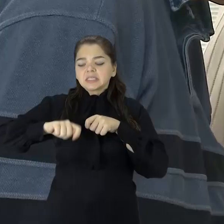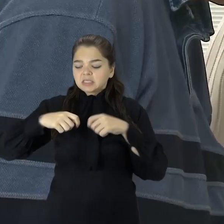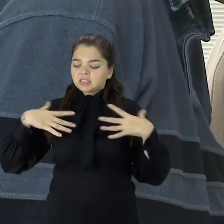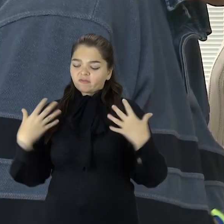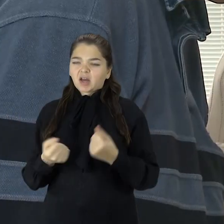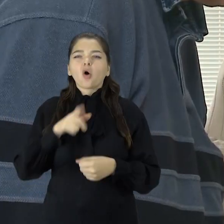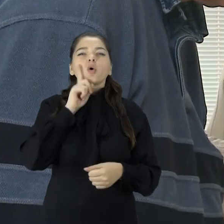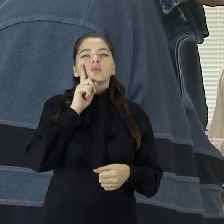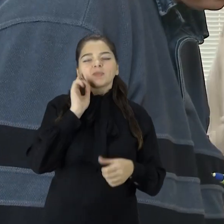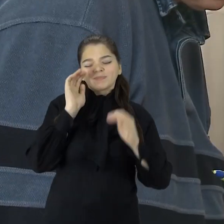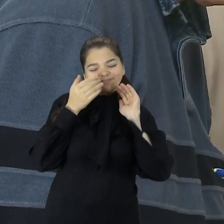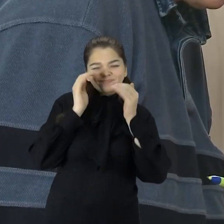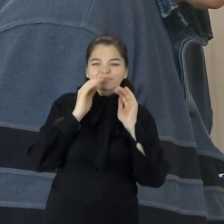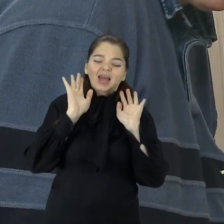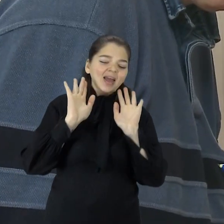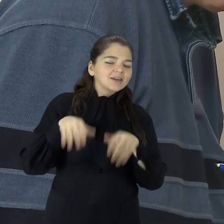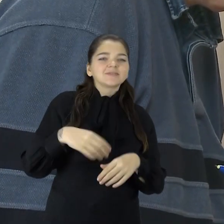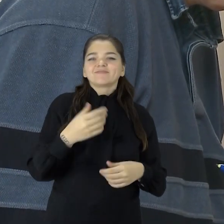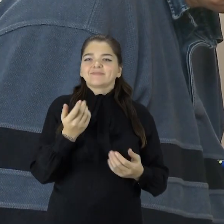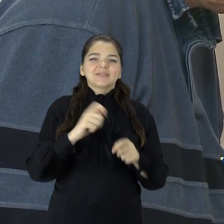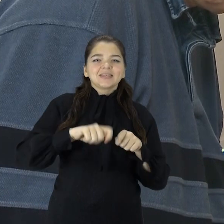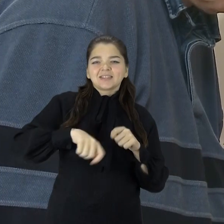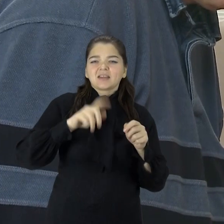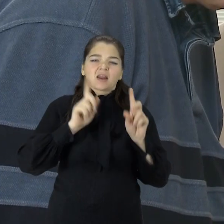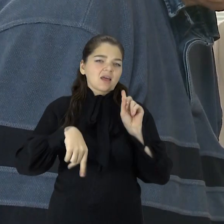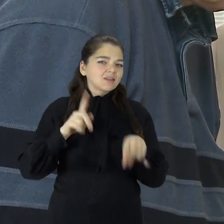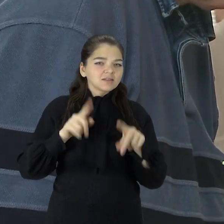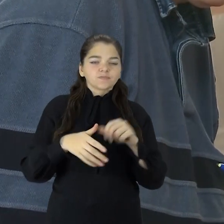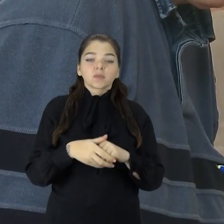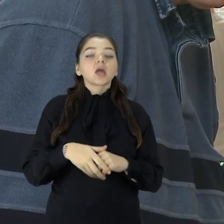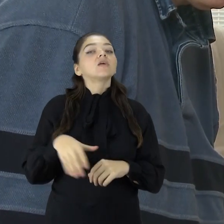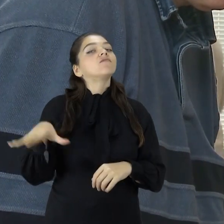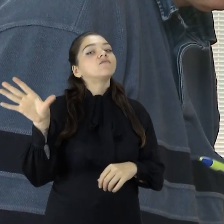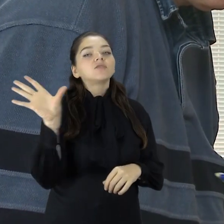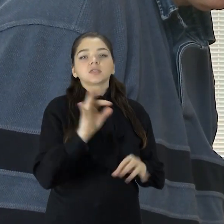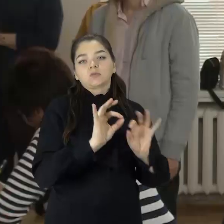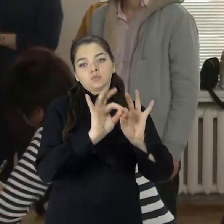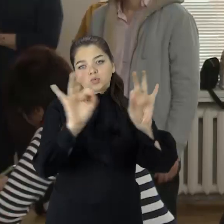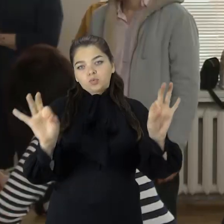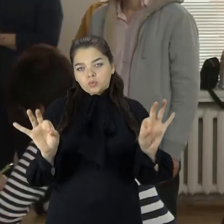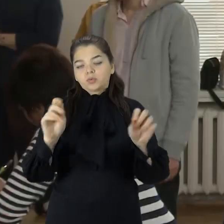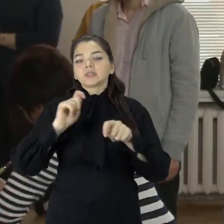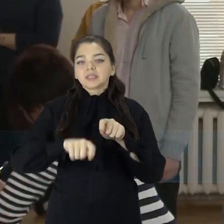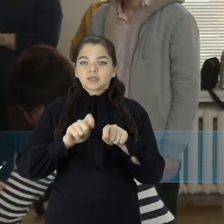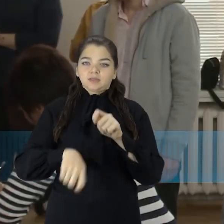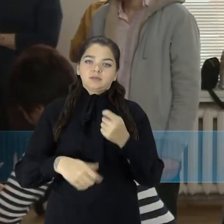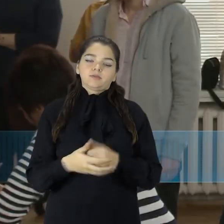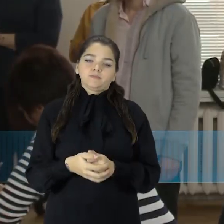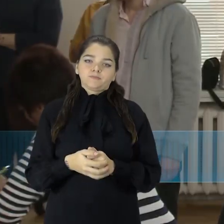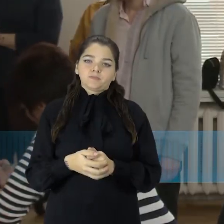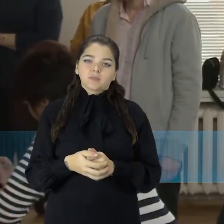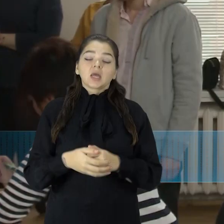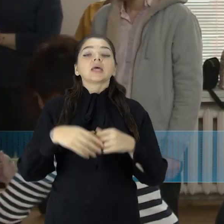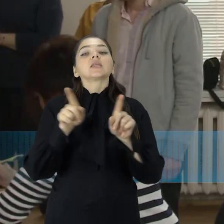dažnai to nedaro. Visiem ir jauniems ir vyresniem siūlau tikrintis profilaktiškai. Tai yra labai paprastas